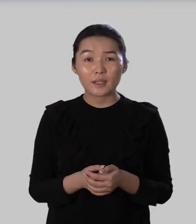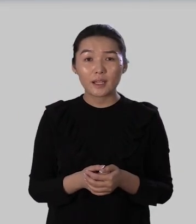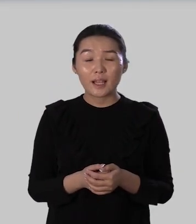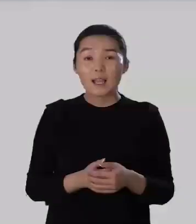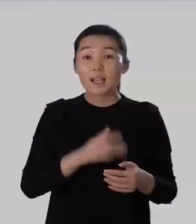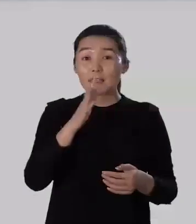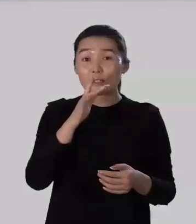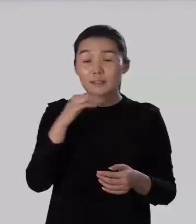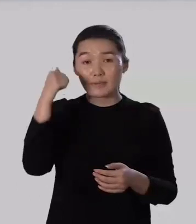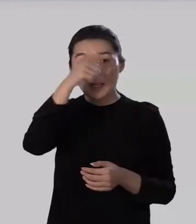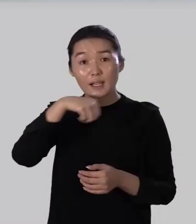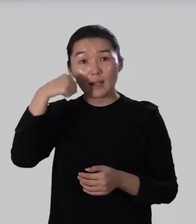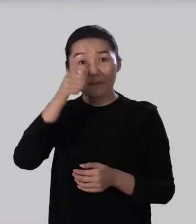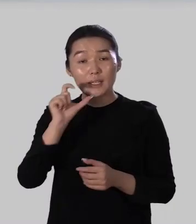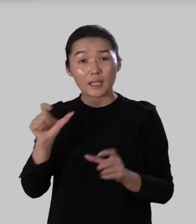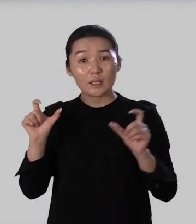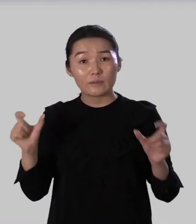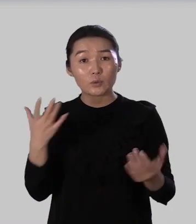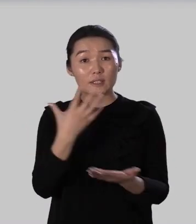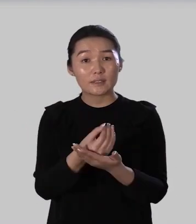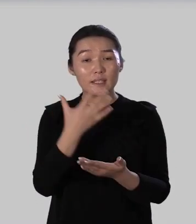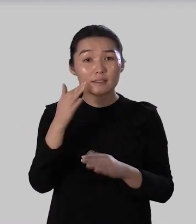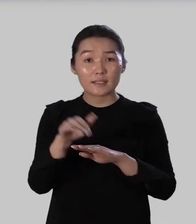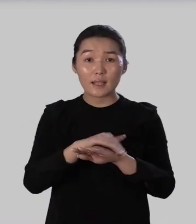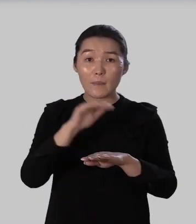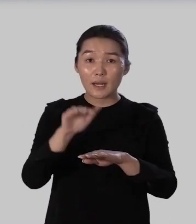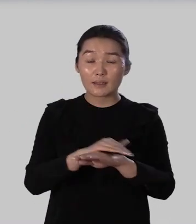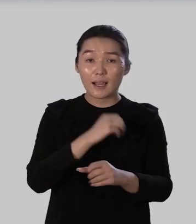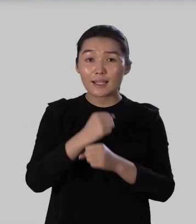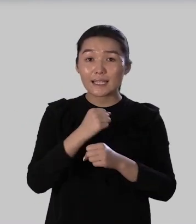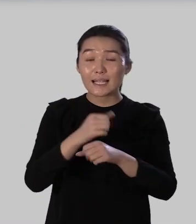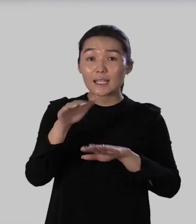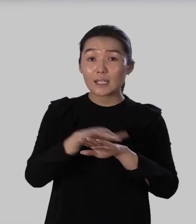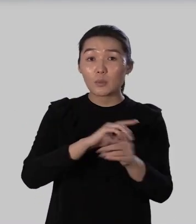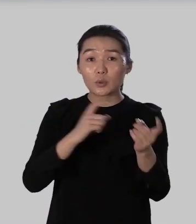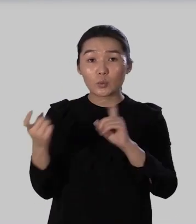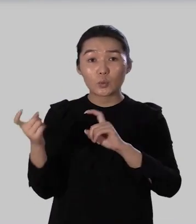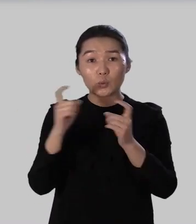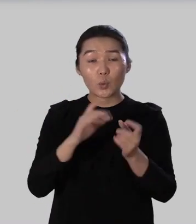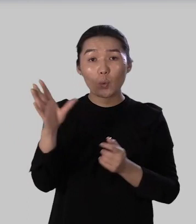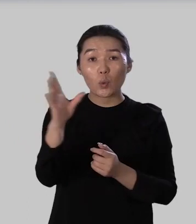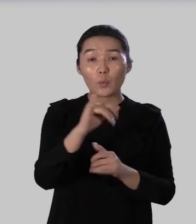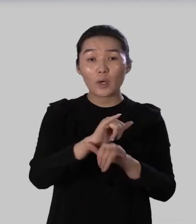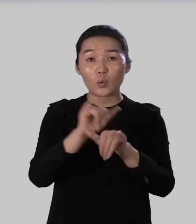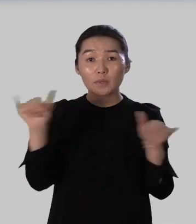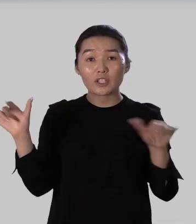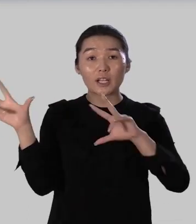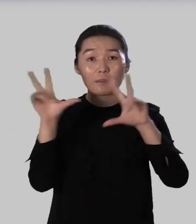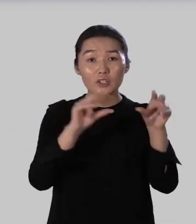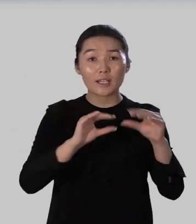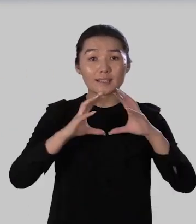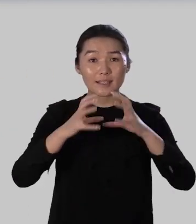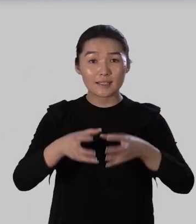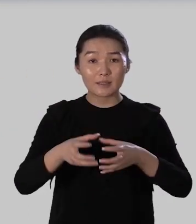из века в век в людях ценится доброта делая добро друг другу мы умножаем